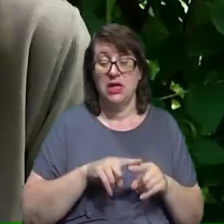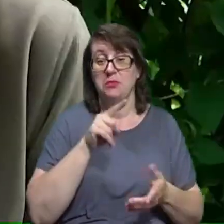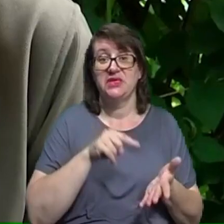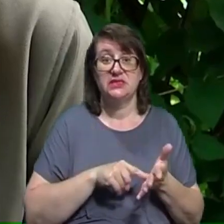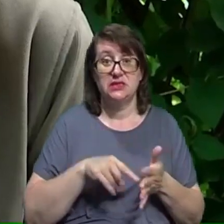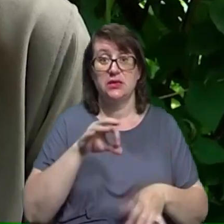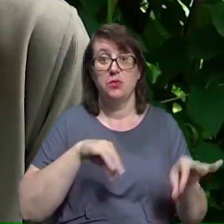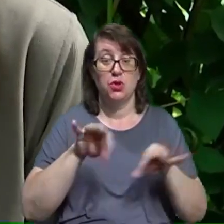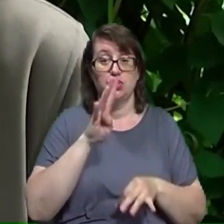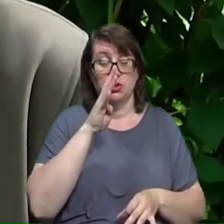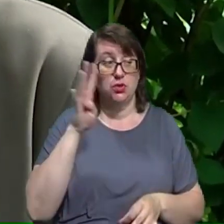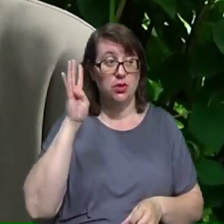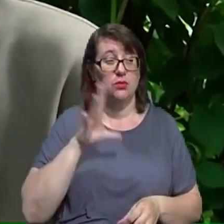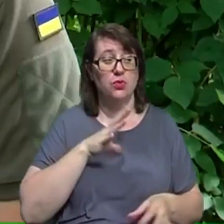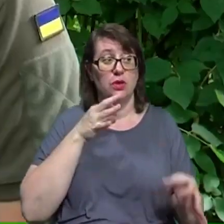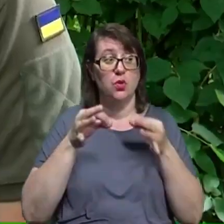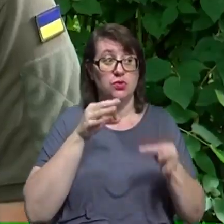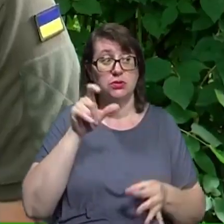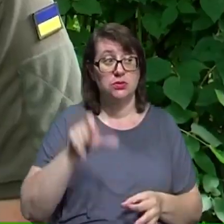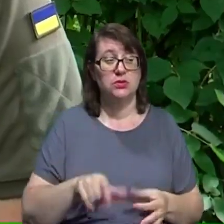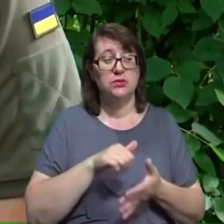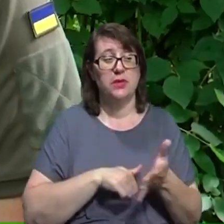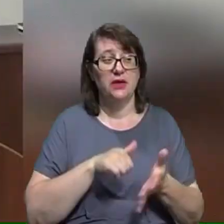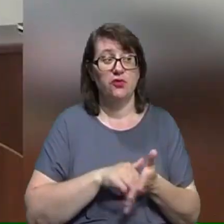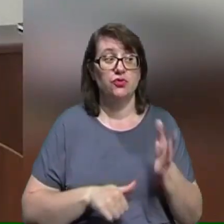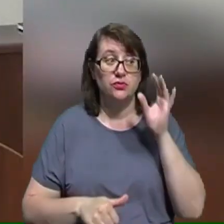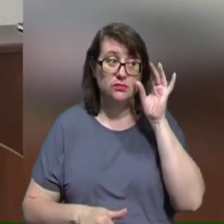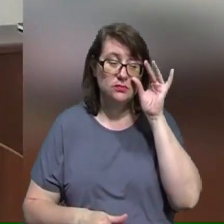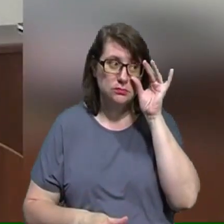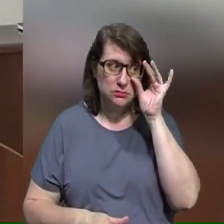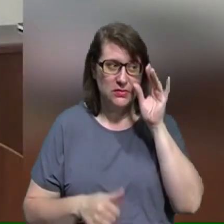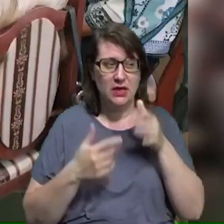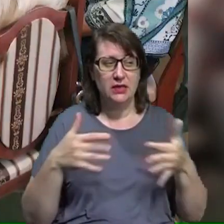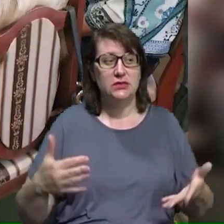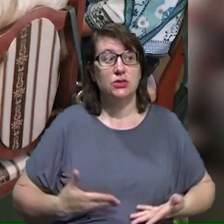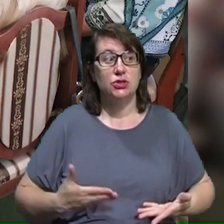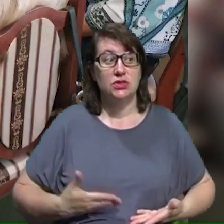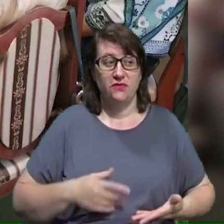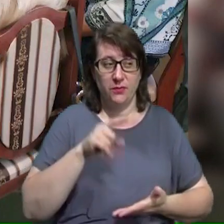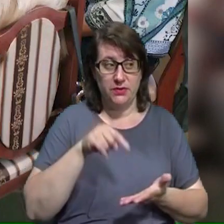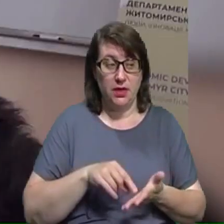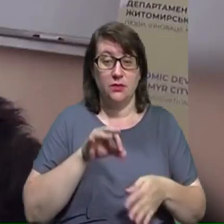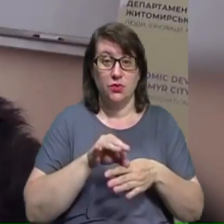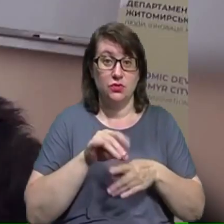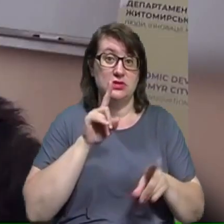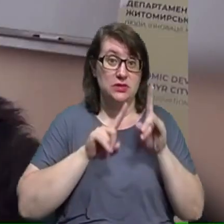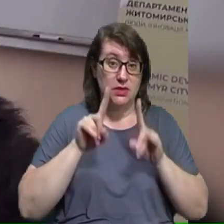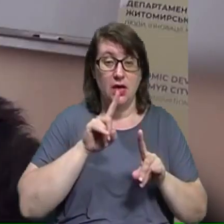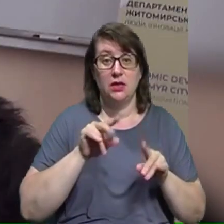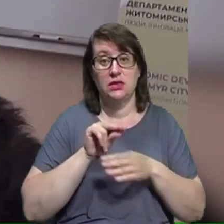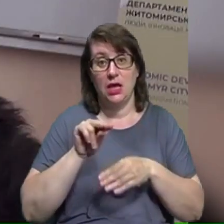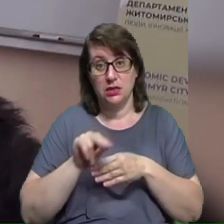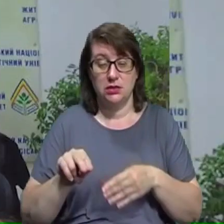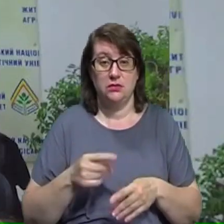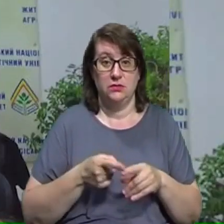тому консультував людей з приводу різних життєвих питань, проводив семінари, тренінги. Тобто це був